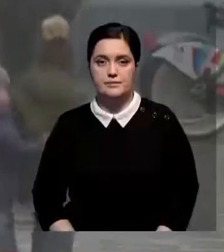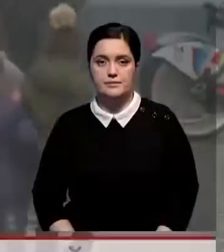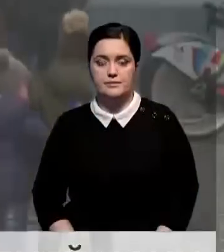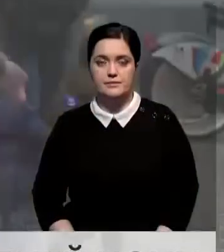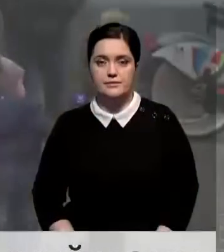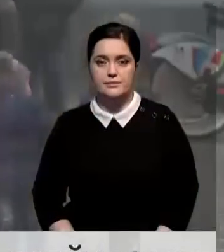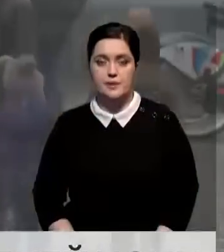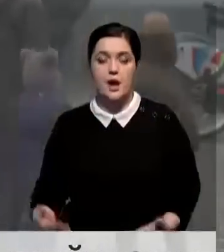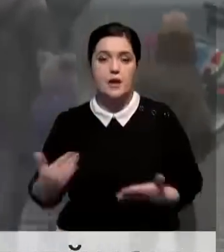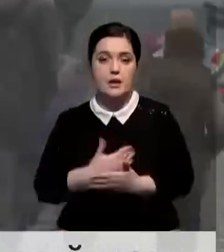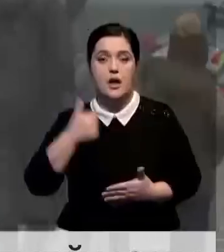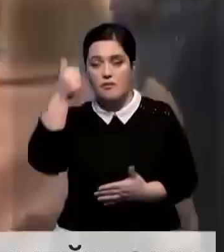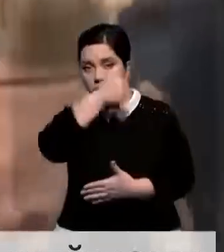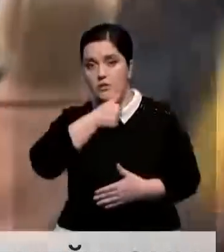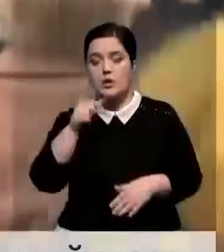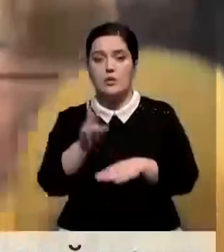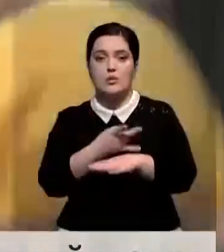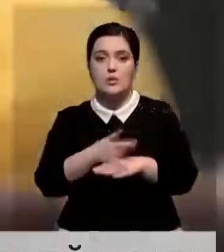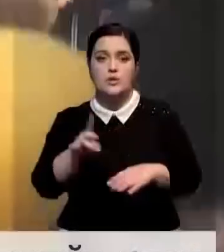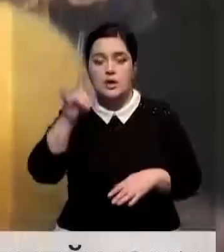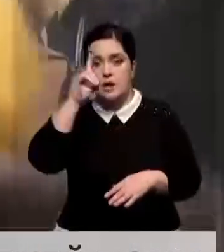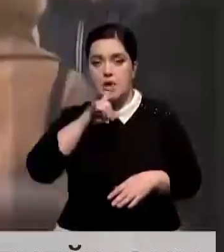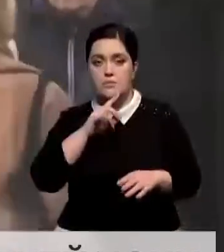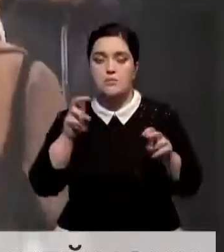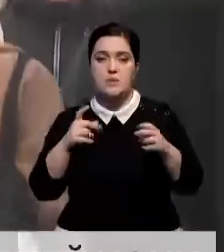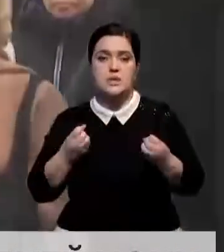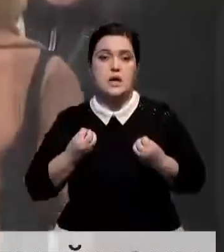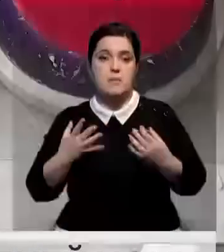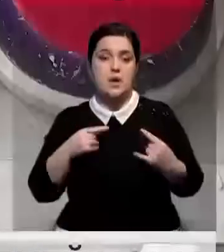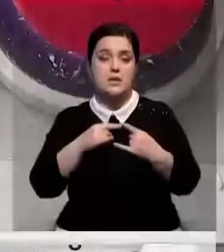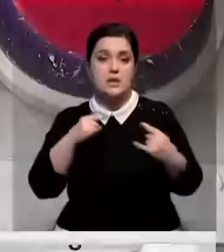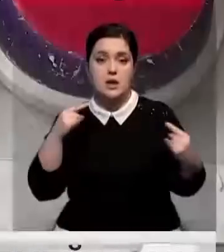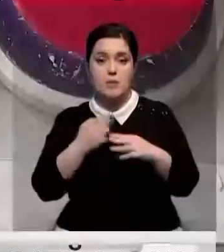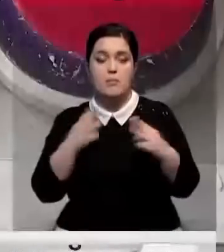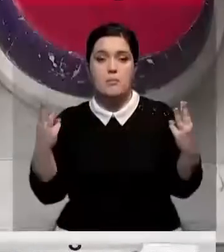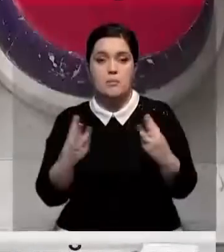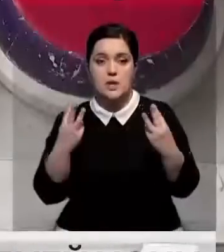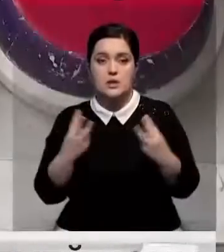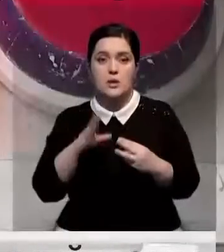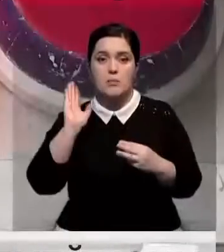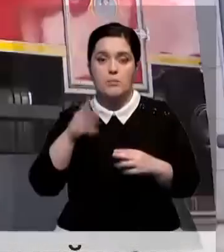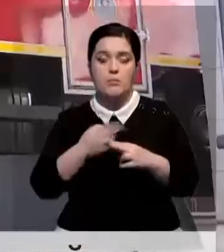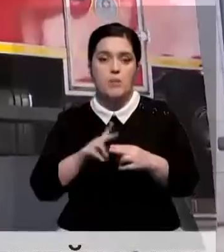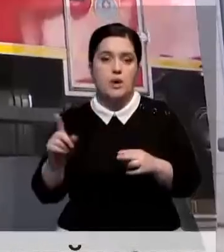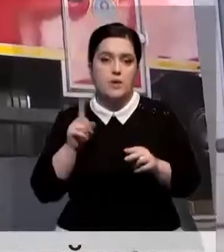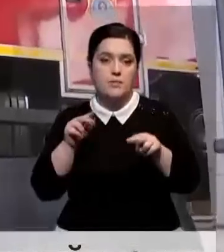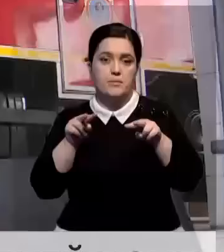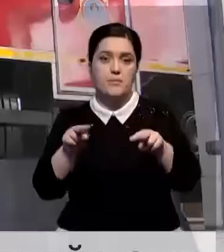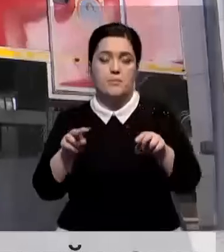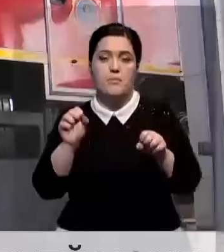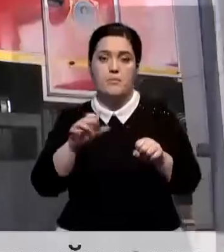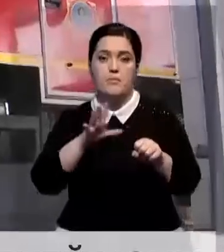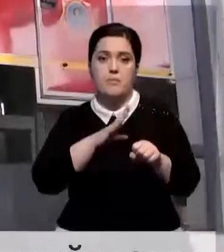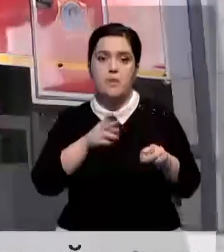В новогоднюю ночь, пока все казахстанцы будут сидеть за праздничным столом, пожарные будут находиться на посту. Возможно, даже